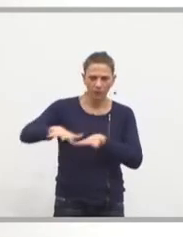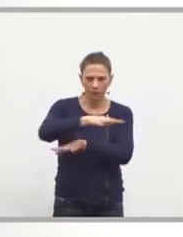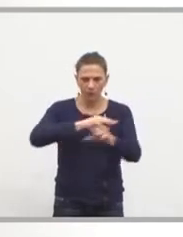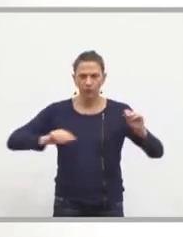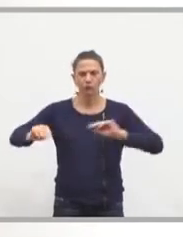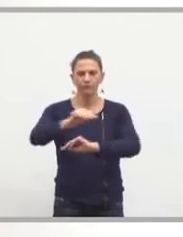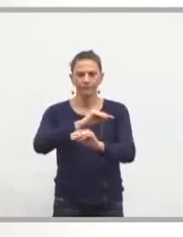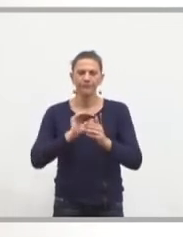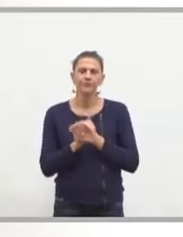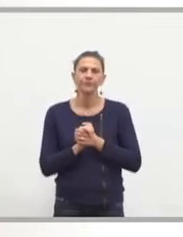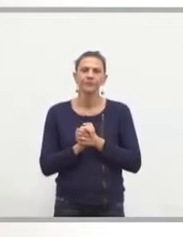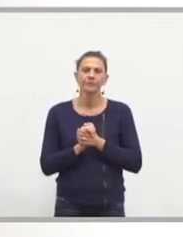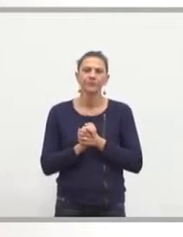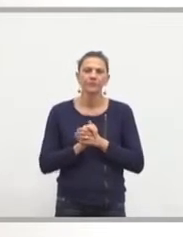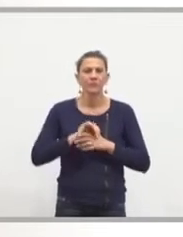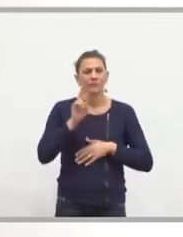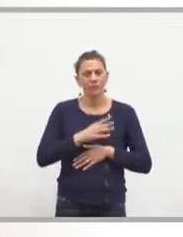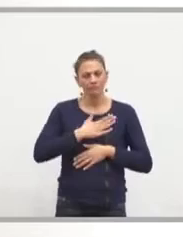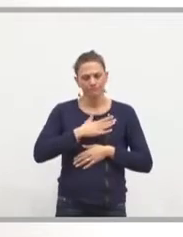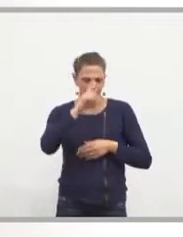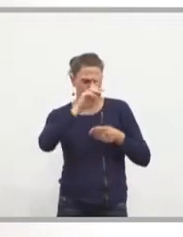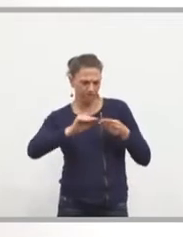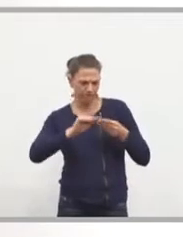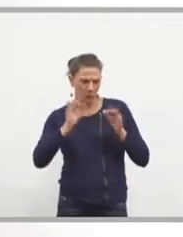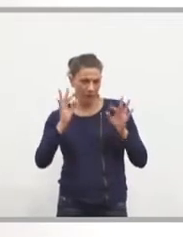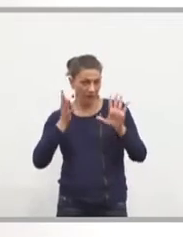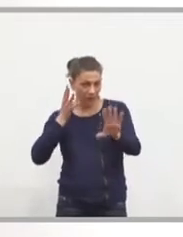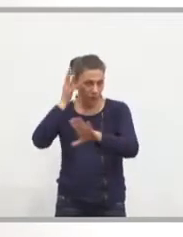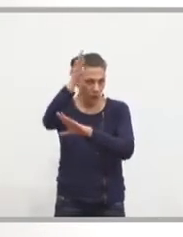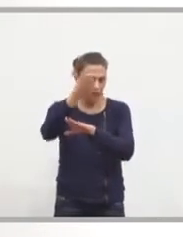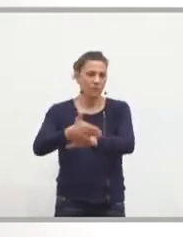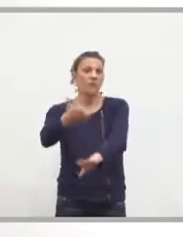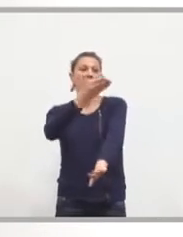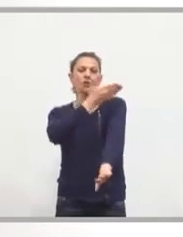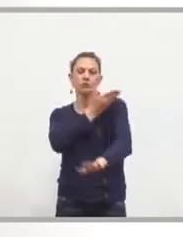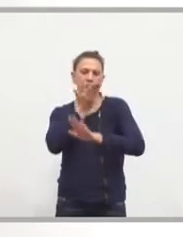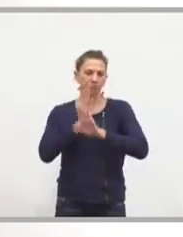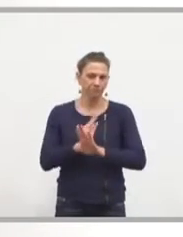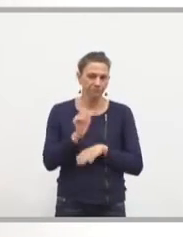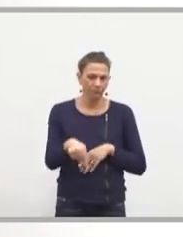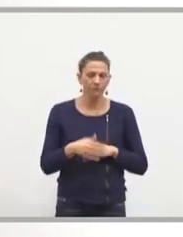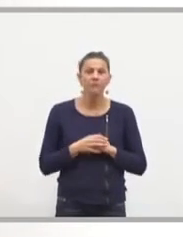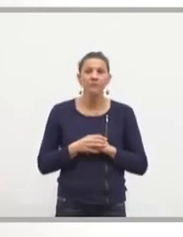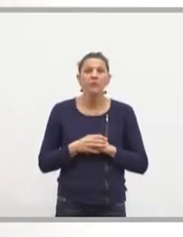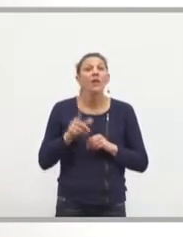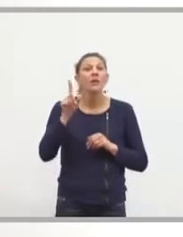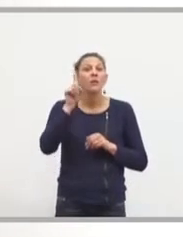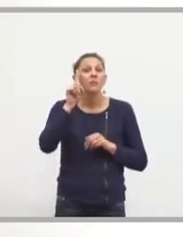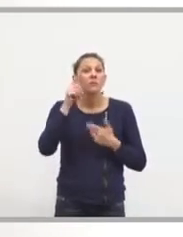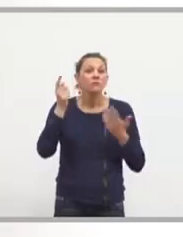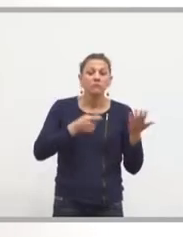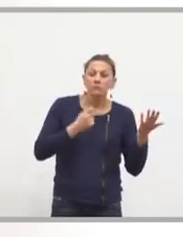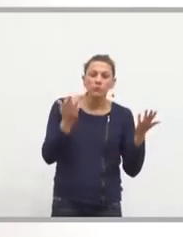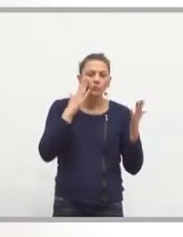situe en termes d'interrogation pour l'avenir et d'anticipation. Parce que, quand on réalise une mesure de petits